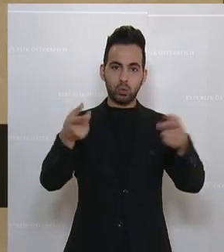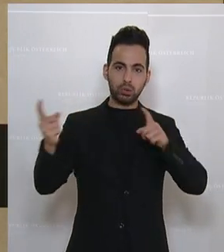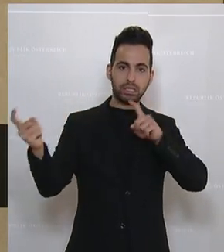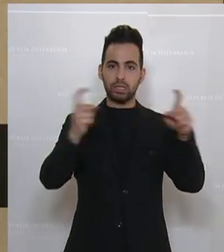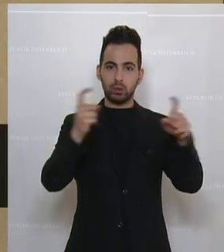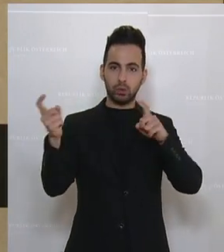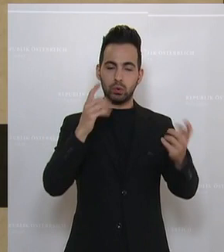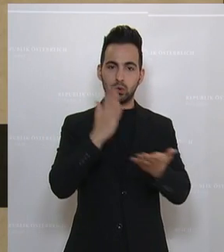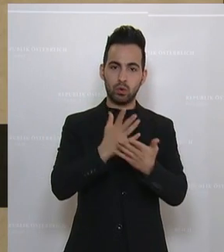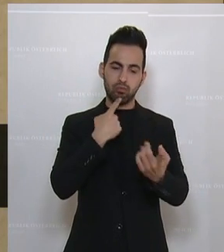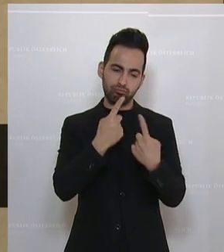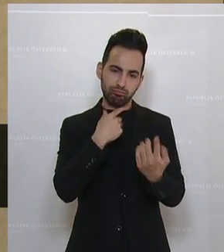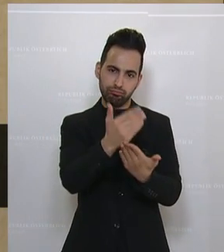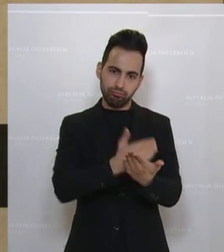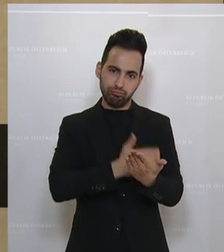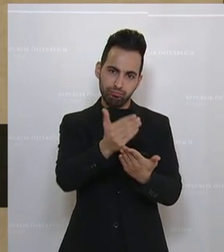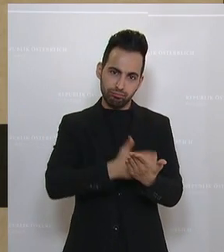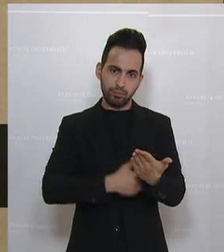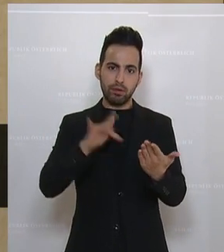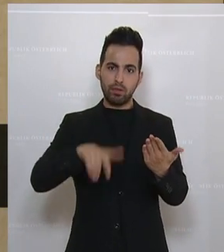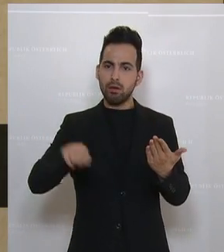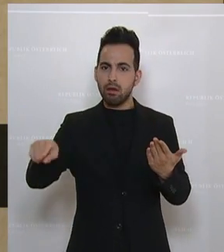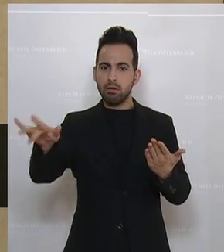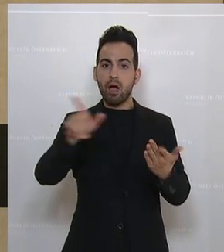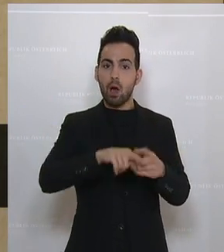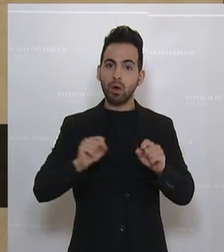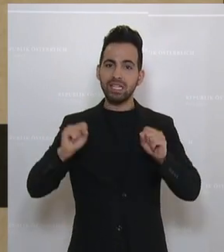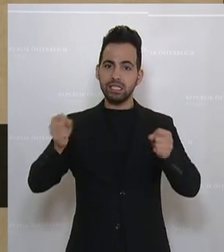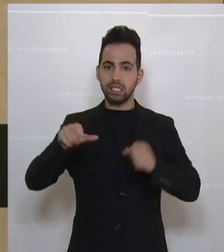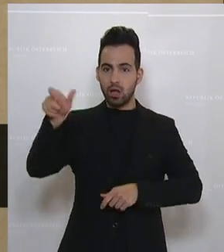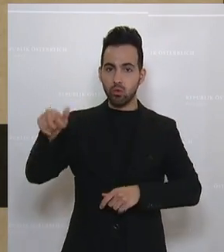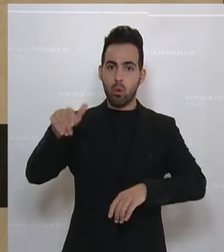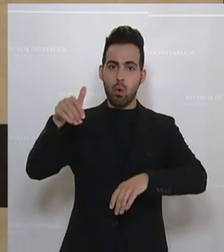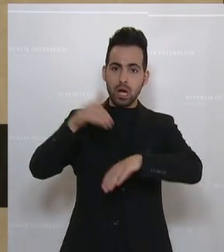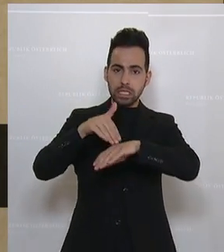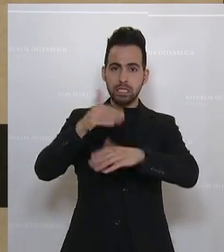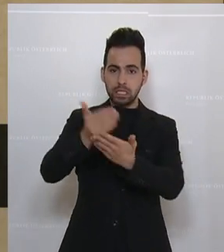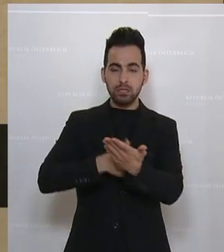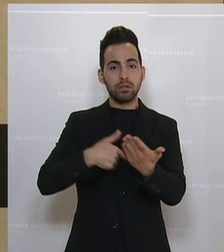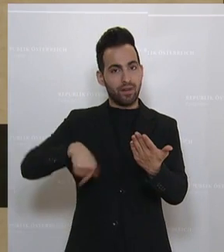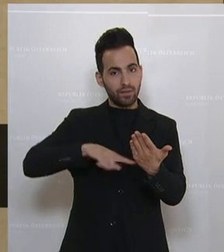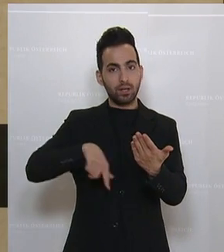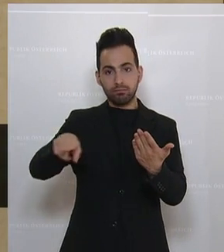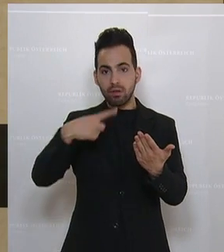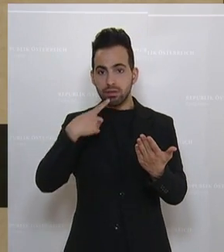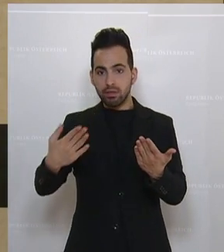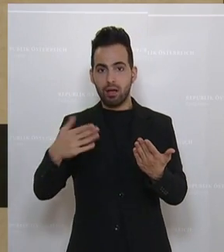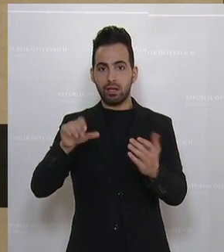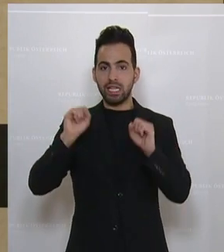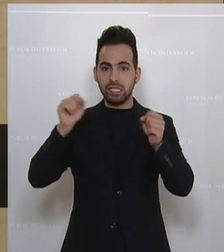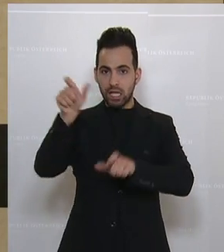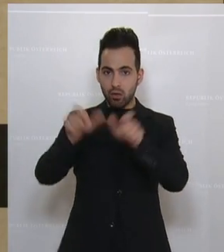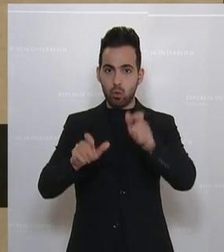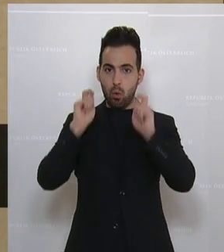behandelt haben und wo es regen Kontakte auch der Initiatoren gegeben haben, möchte ich mich nochmal an dieser Stelle auch bei den Initiatoren